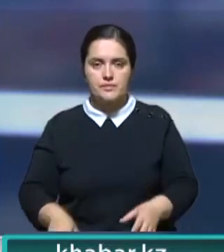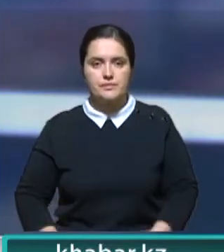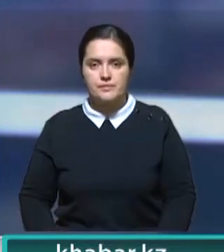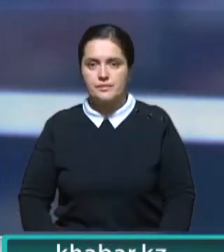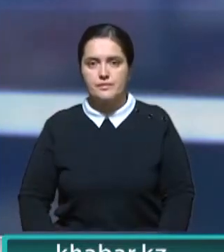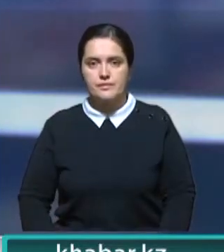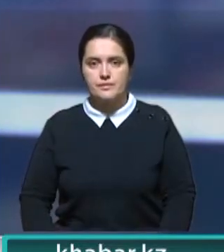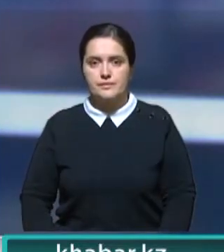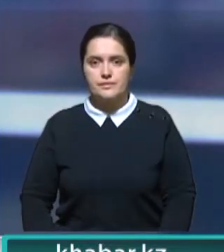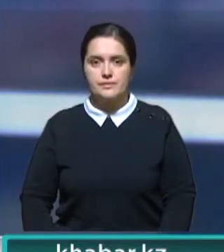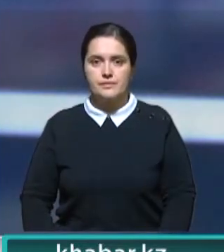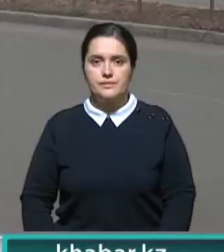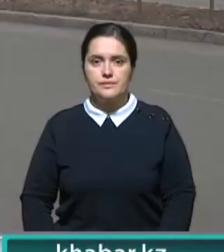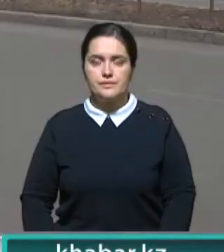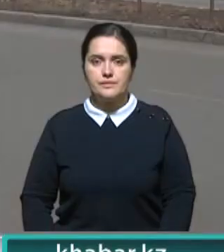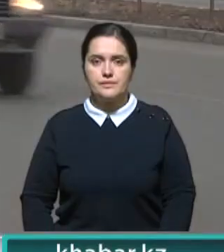корреспондента.